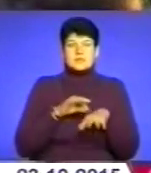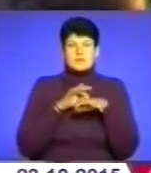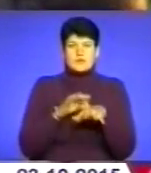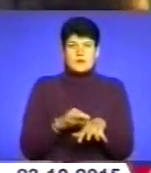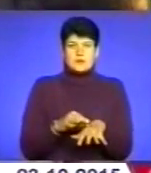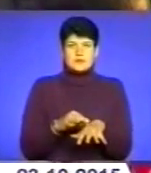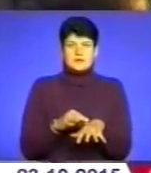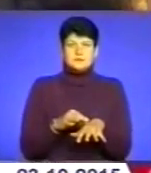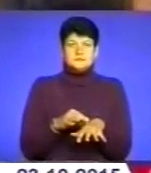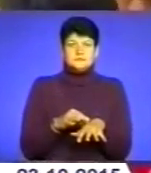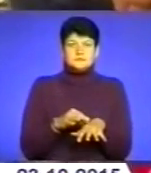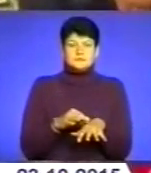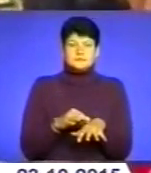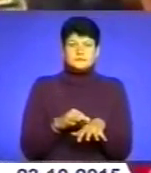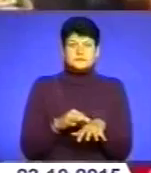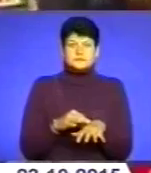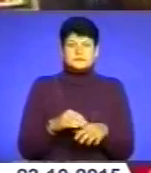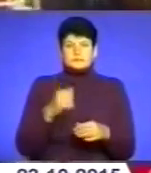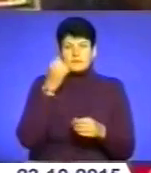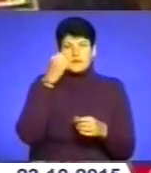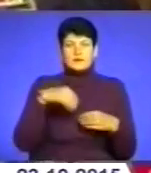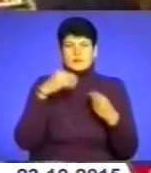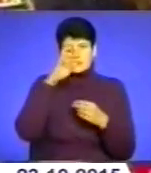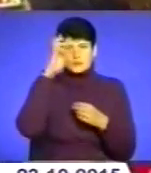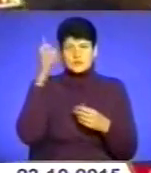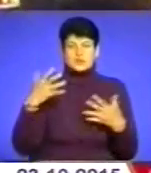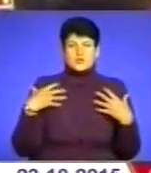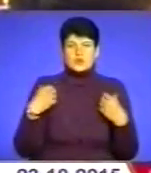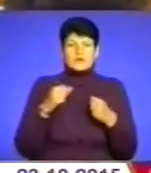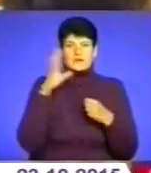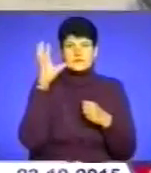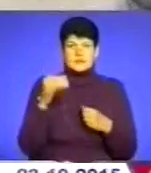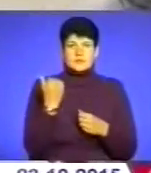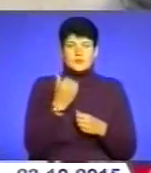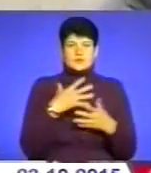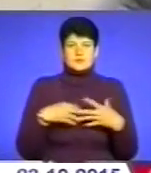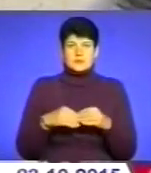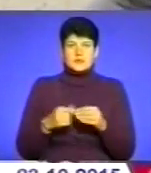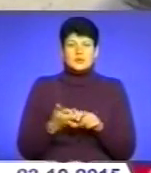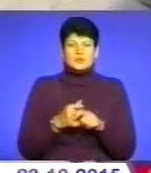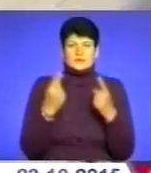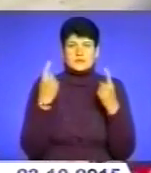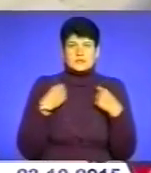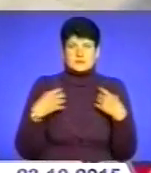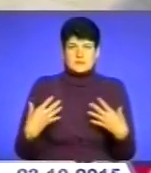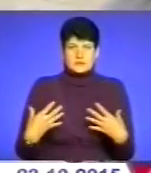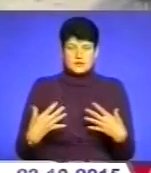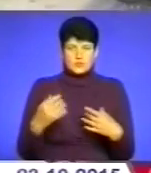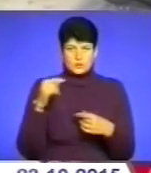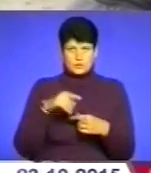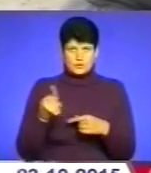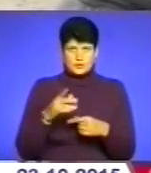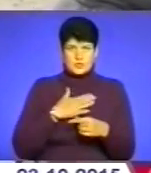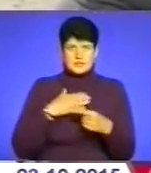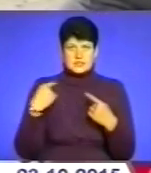даймаю здоров'я і його сім'ї, і нам хід. Дуже велике свято, тому що я